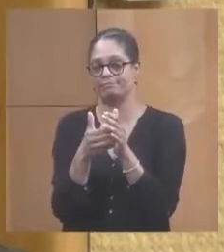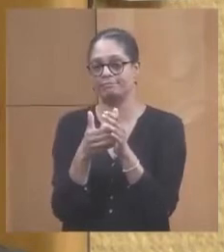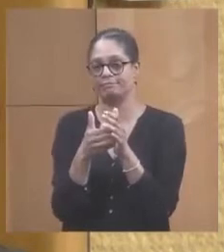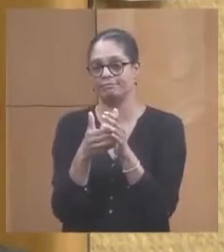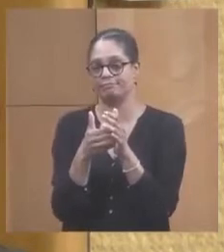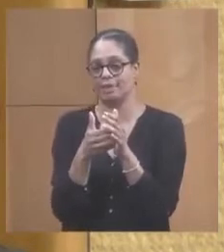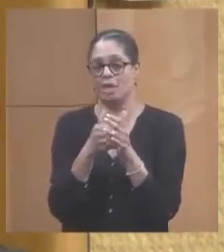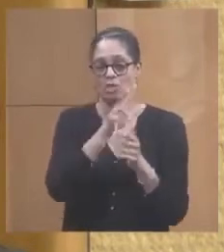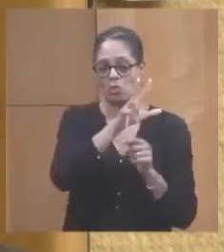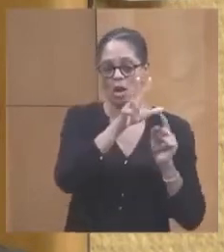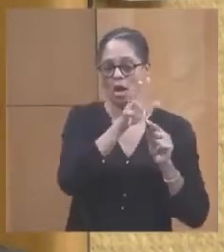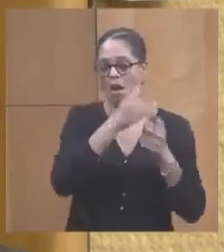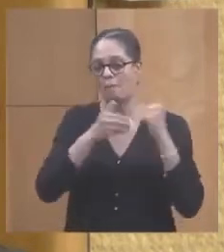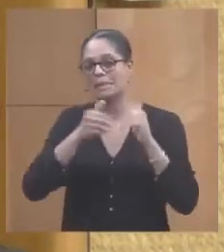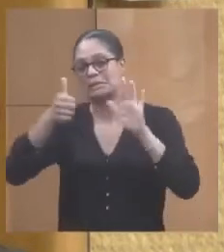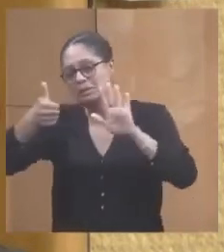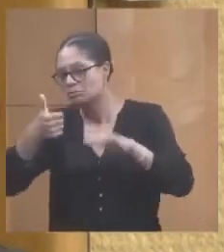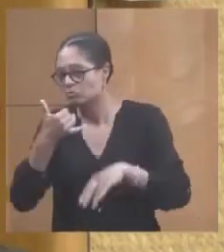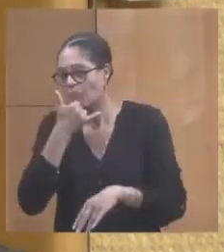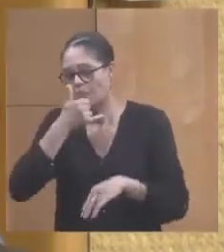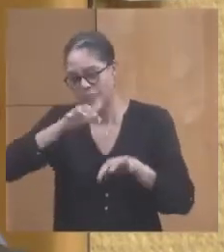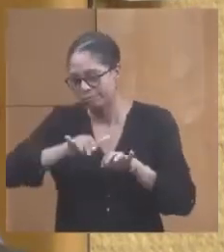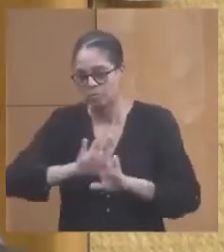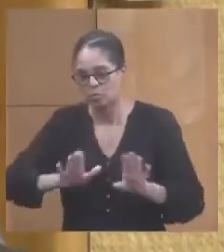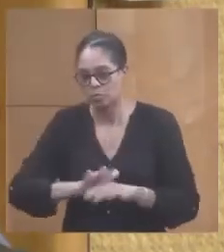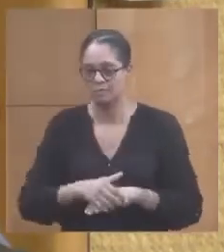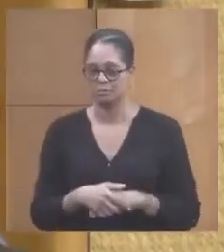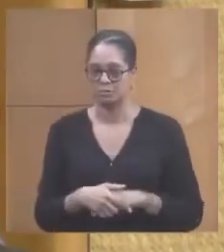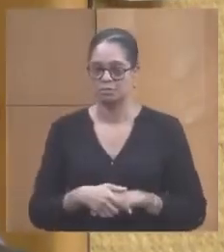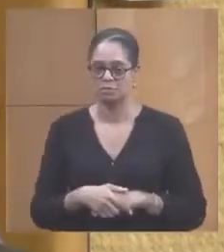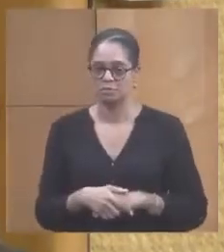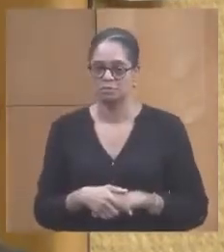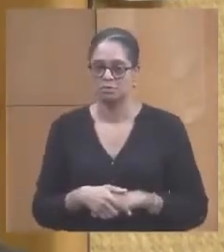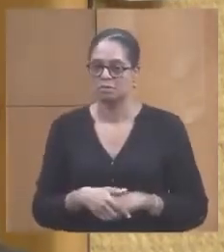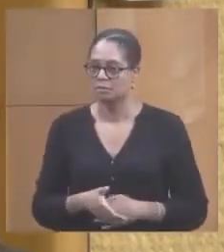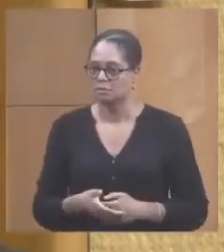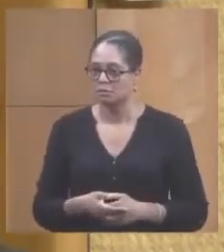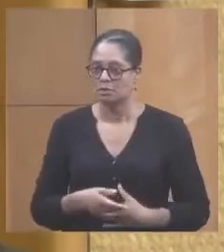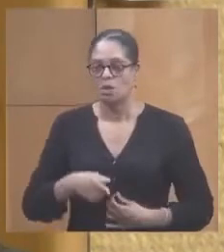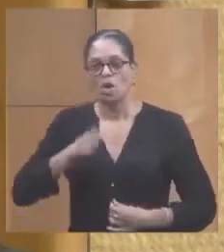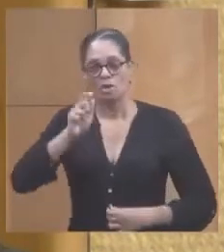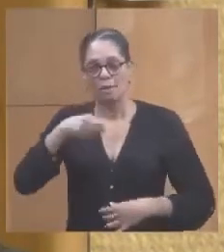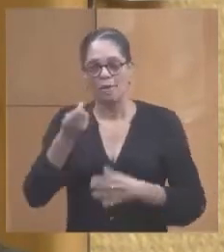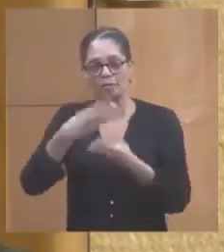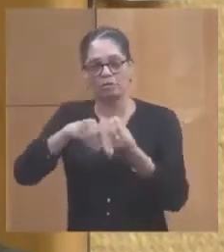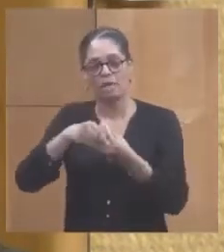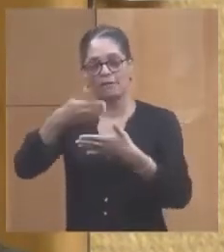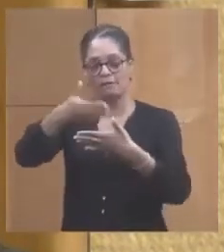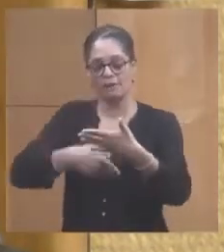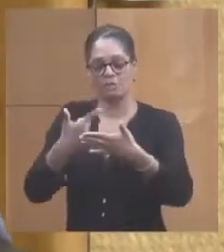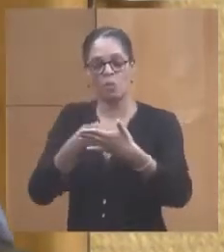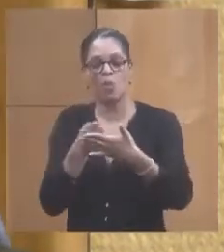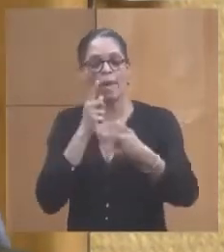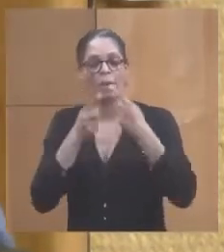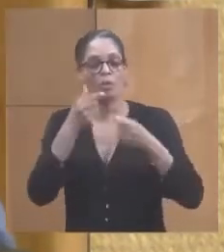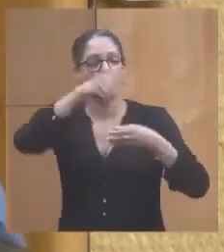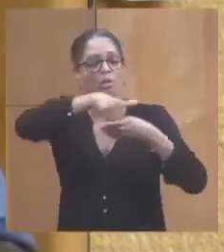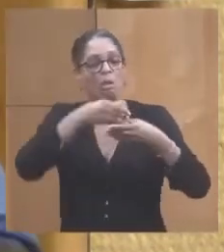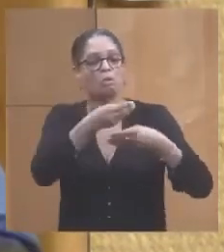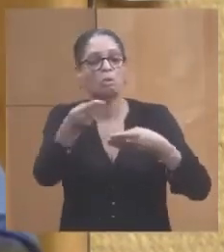6 au lieu du 3. Il y un niveau de frappe, simplement. En principe, une fiche d'eratum devait vous être remise. Je ne sais pas si cela a été fait.